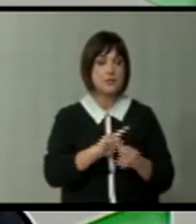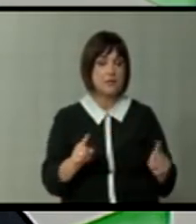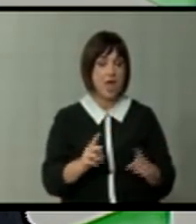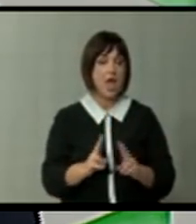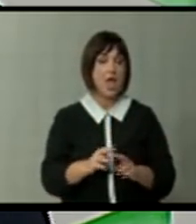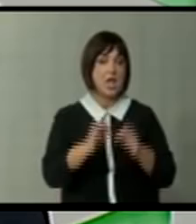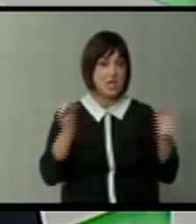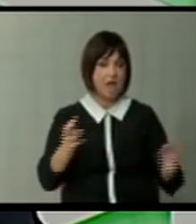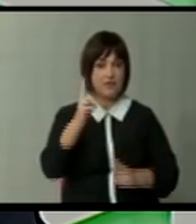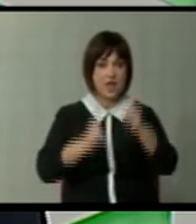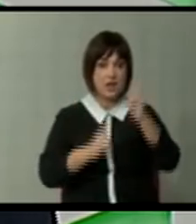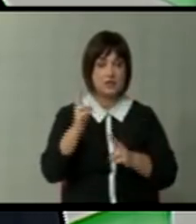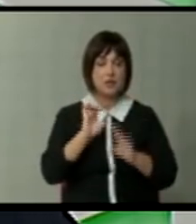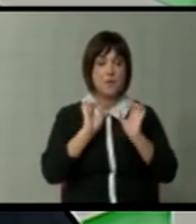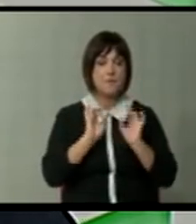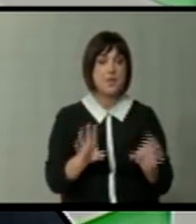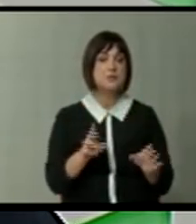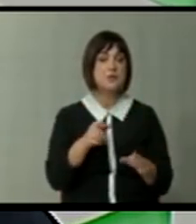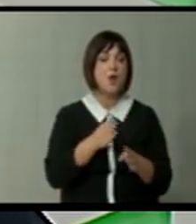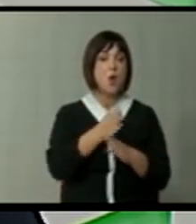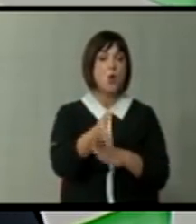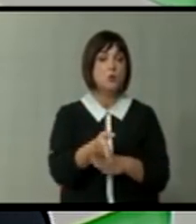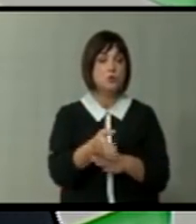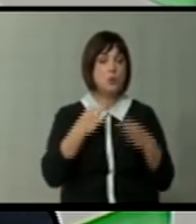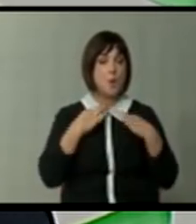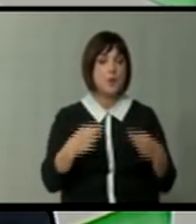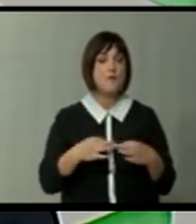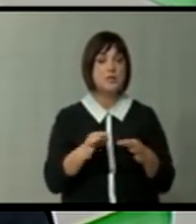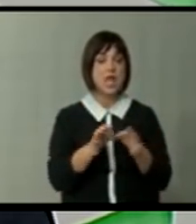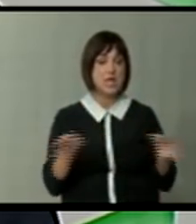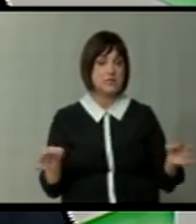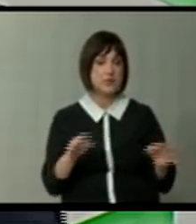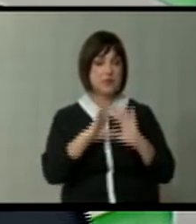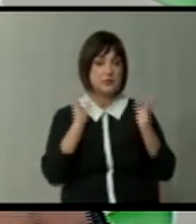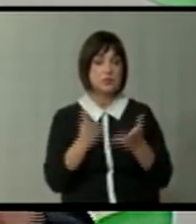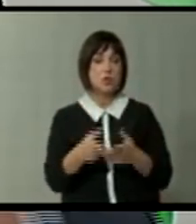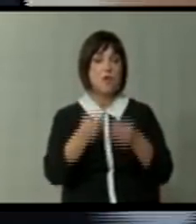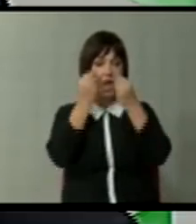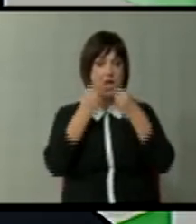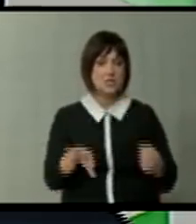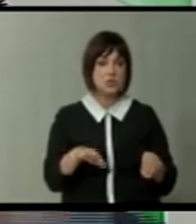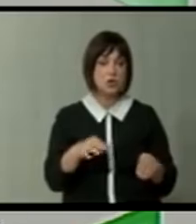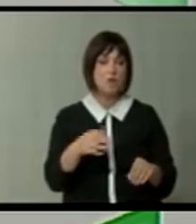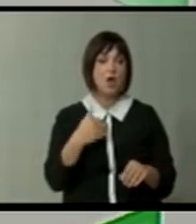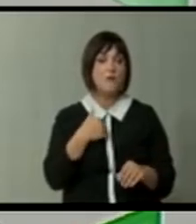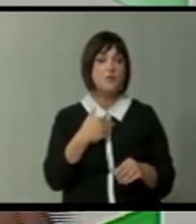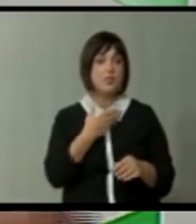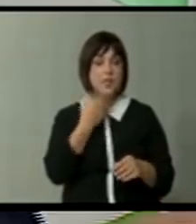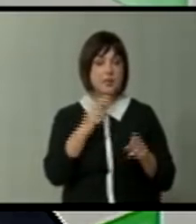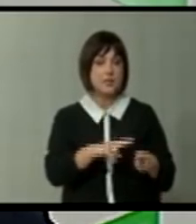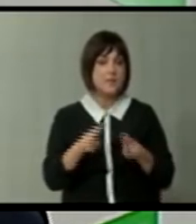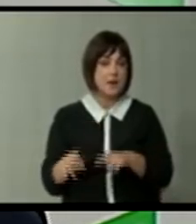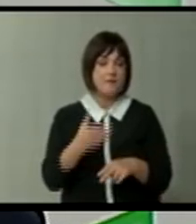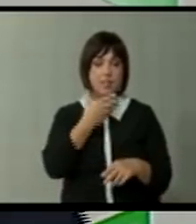јавна расправа без никаква аргументација без учество на професионалци и експерти во сетто тоа. Тоа е катастрофа. Вие не можете да имате ни право ни